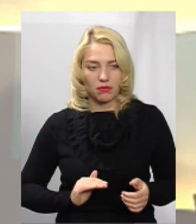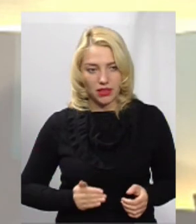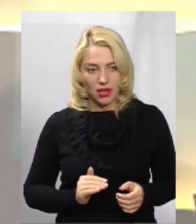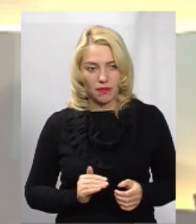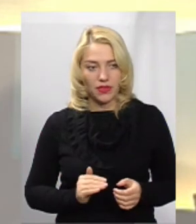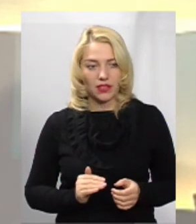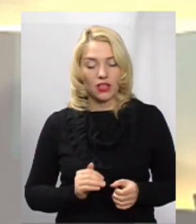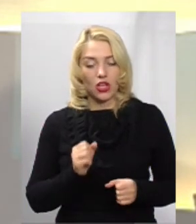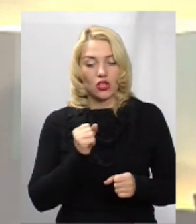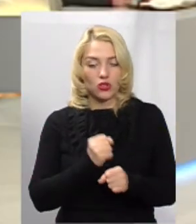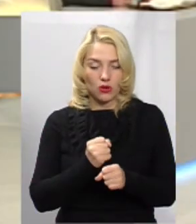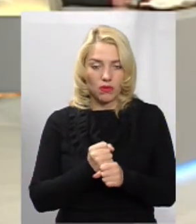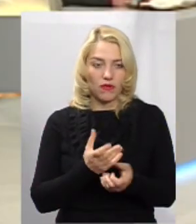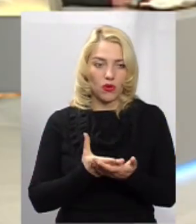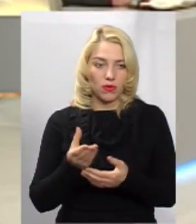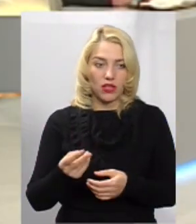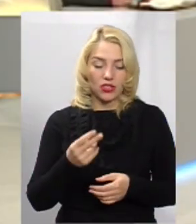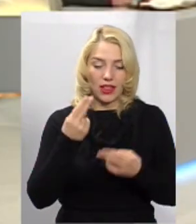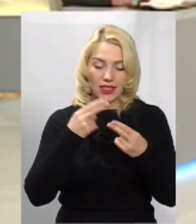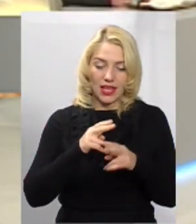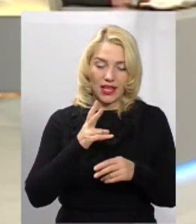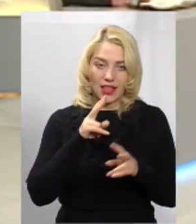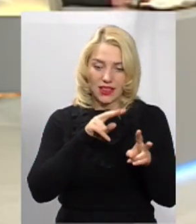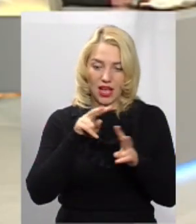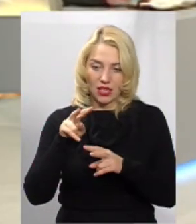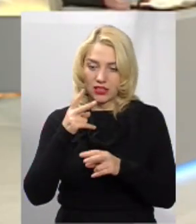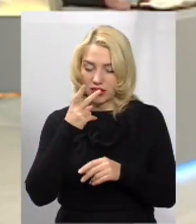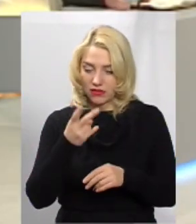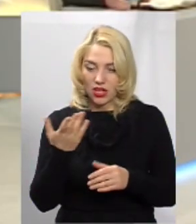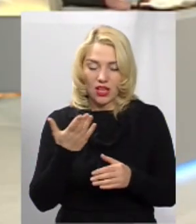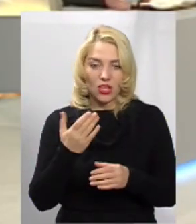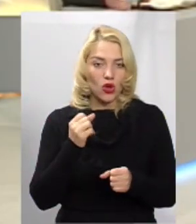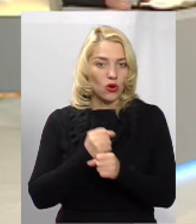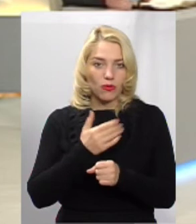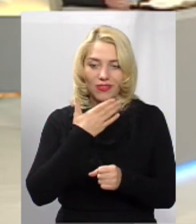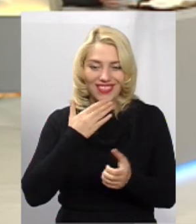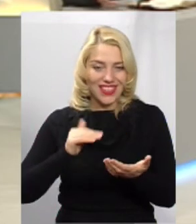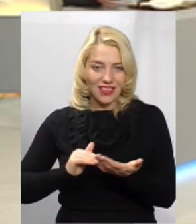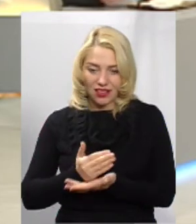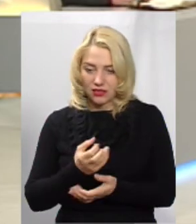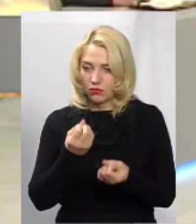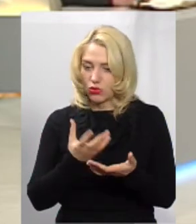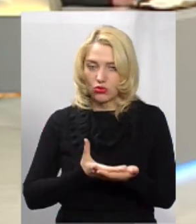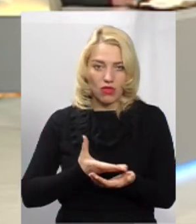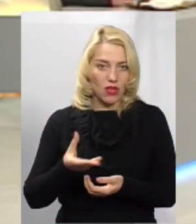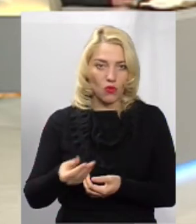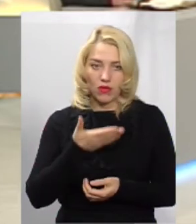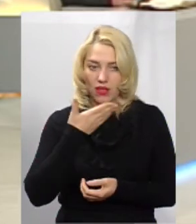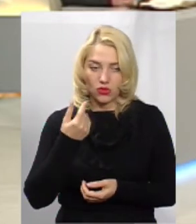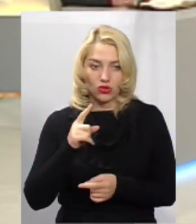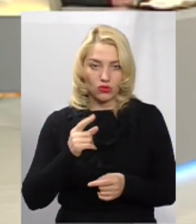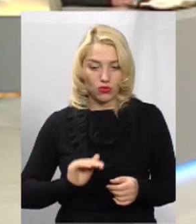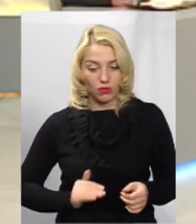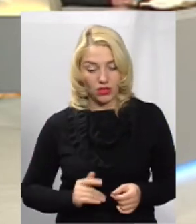зробив, оплачуються. Тобто, частково технагляд дивиться, які роботи неякісні, він просто їх не оплачує. І, відповідно,